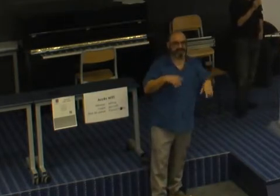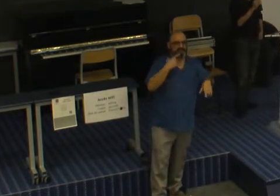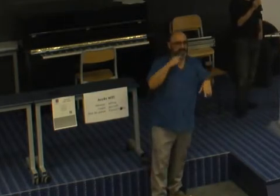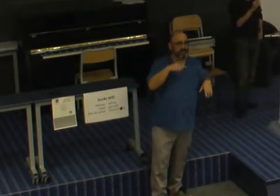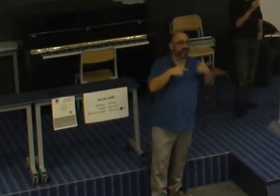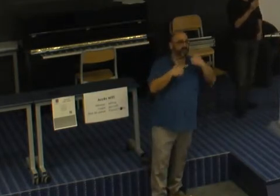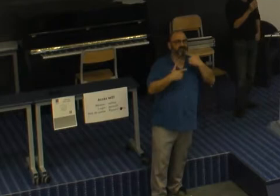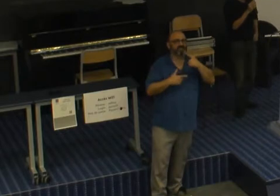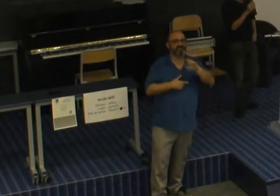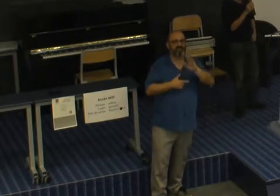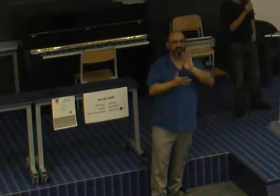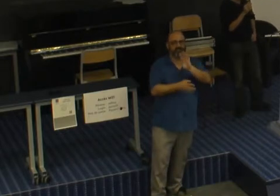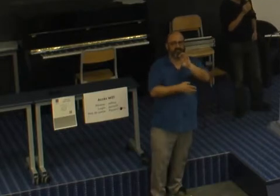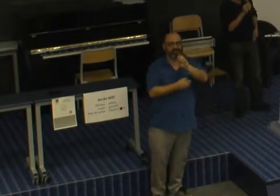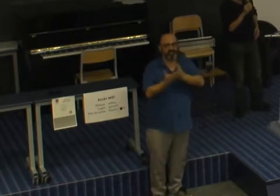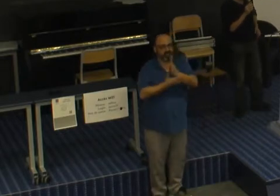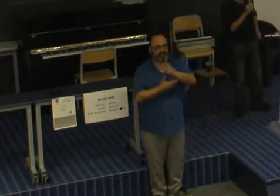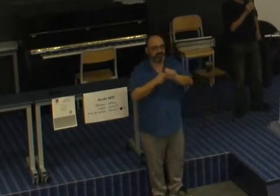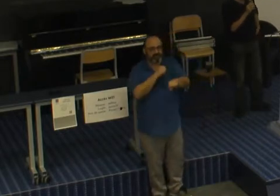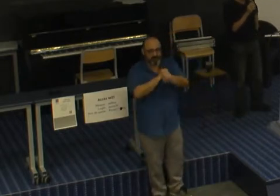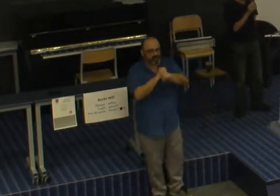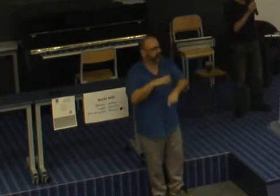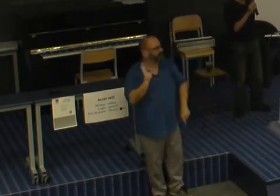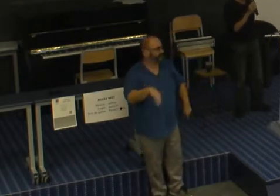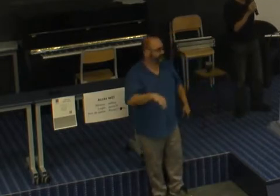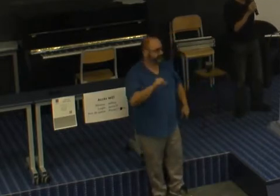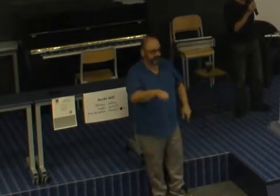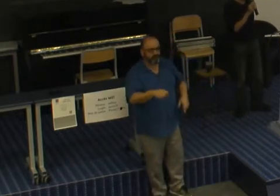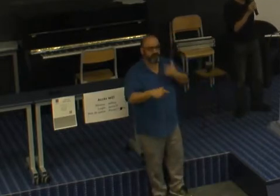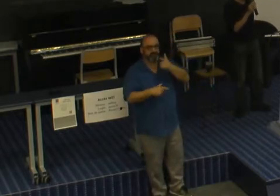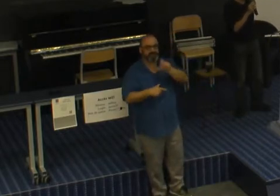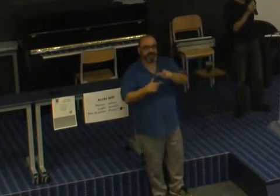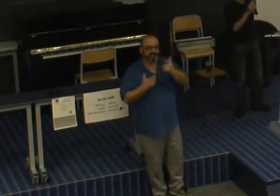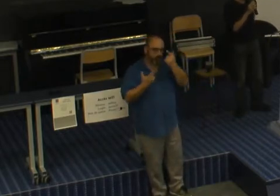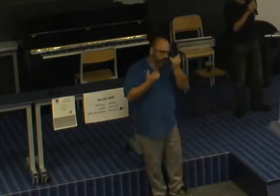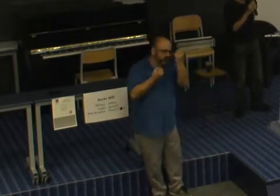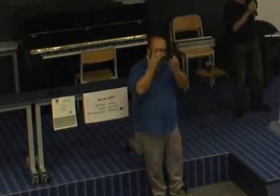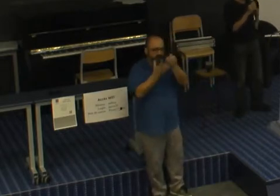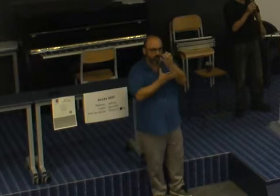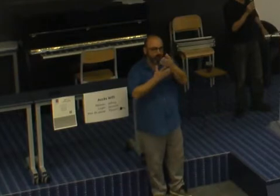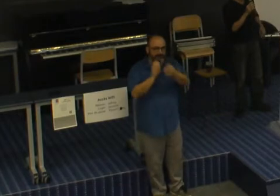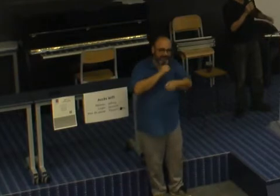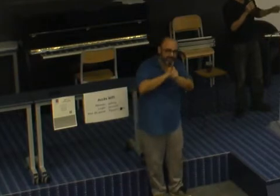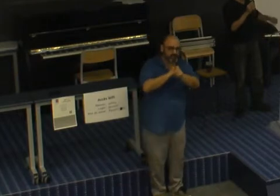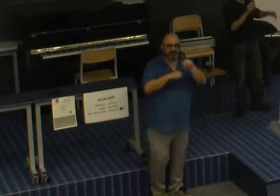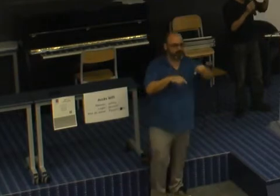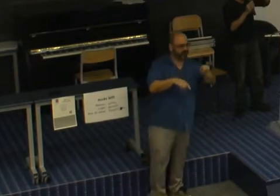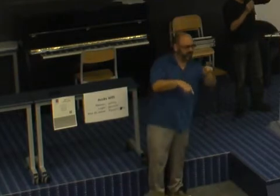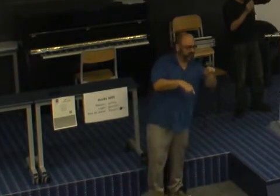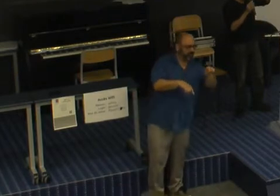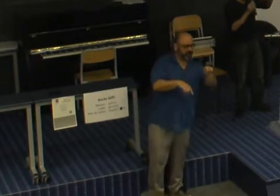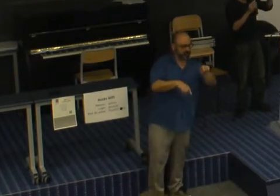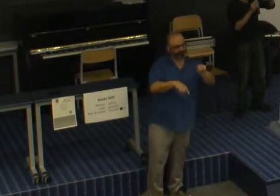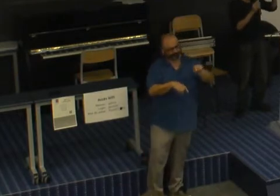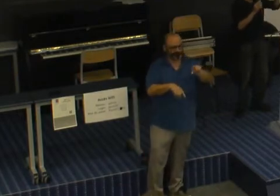dans l'innovation. On pense que, voilà, pour inventer de nouvelles choses, pour innover, il faut avoir 20 ou 30 ans,